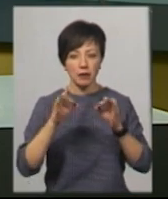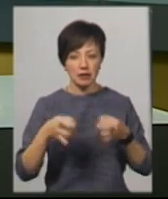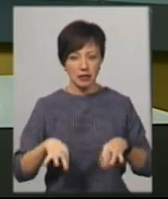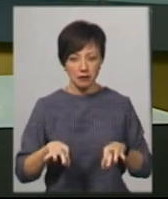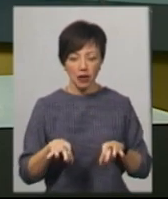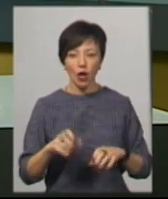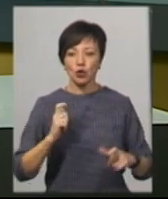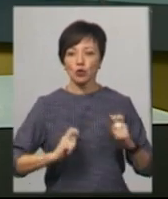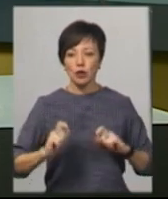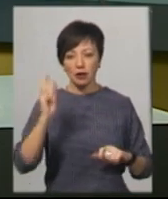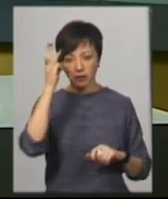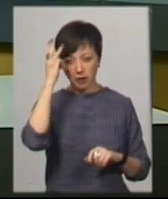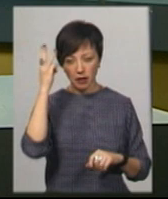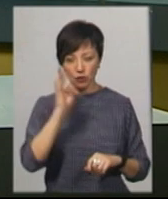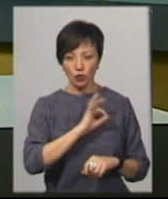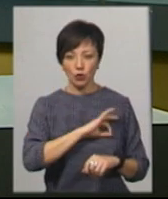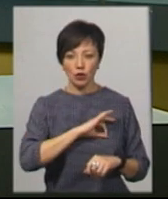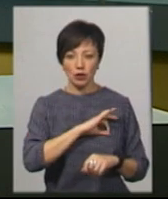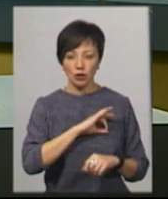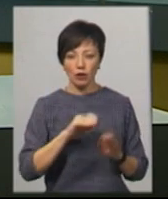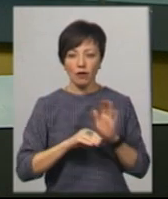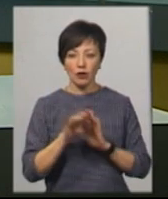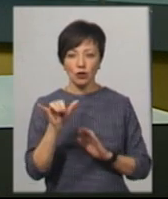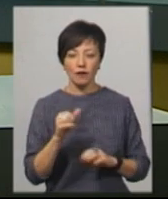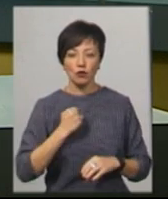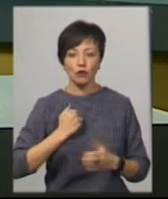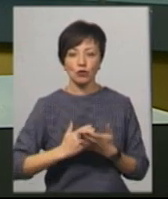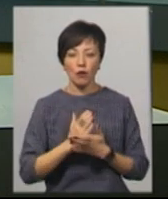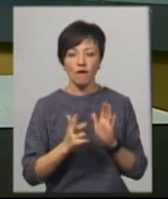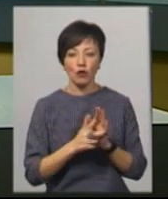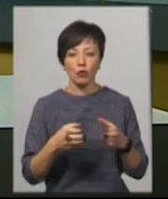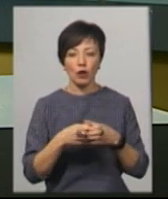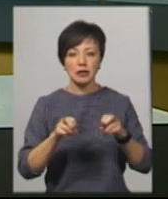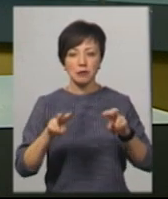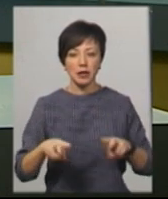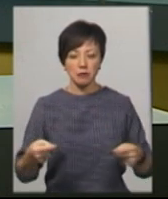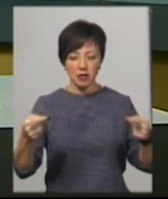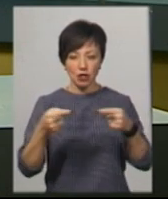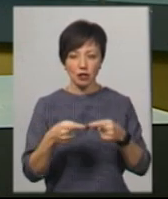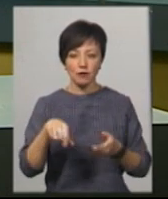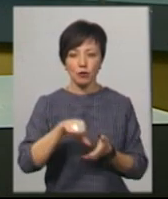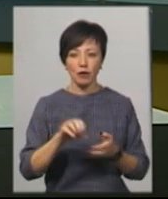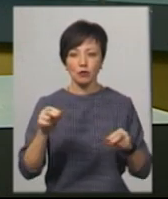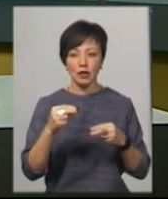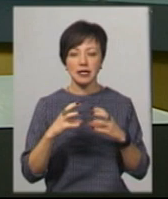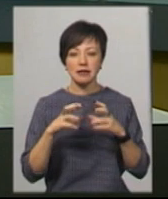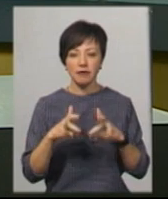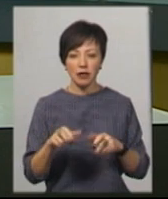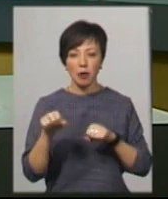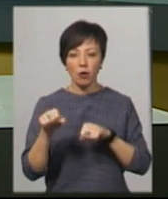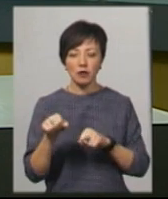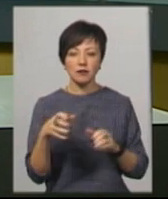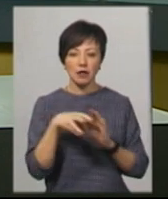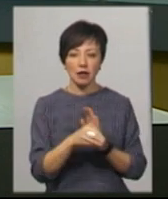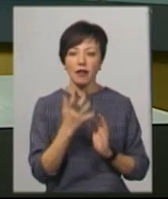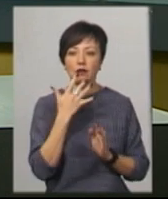Ястребов студент Хмельницького правничого вишу та військовослужбовець 8 полку спецпризначення. Виступав на чемпіонаті світу з кікбоксингу в складі